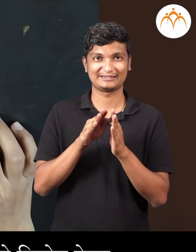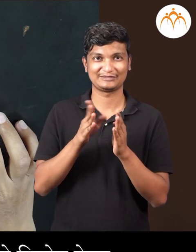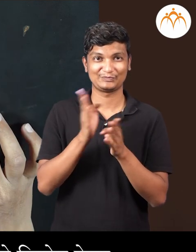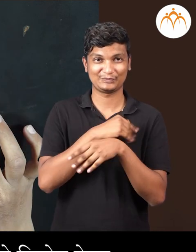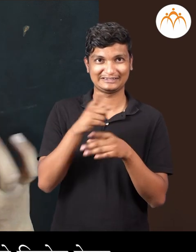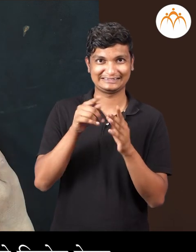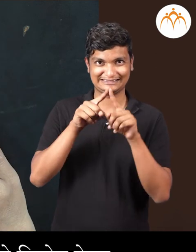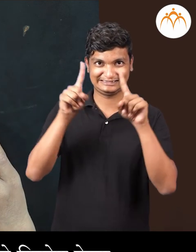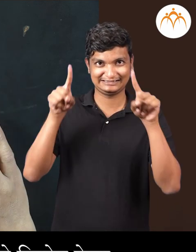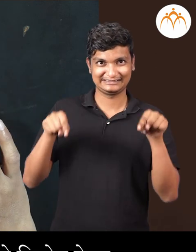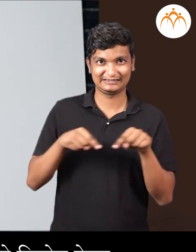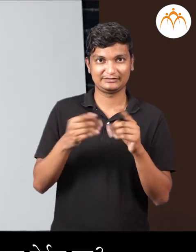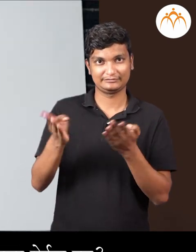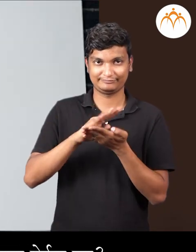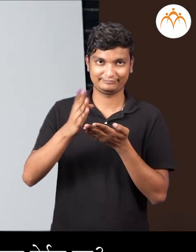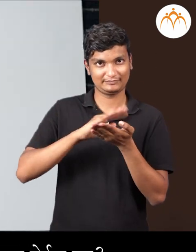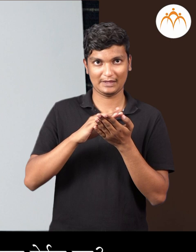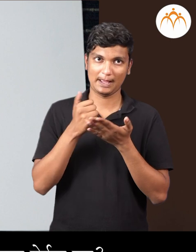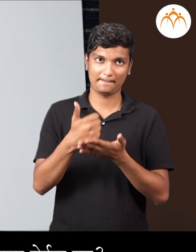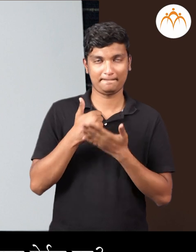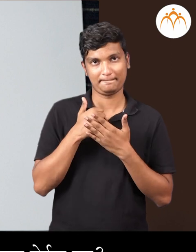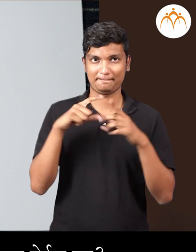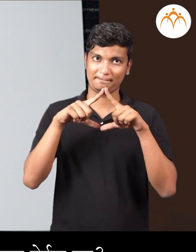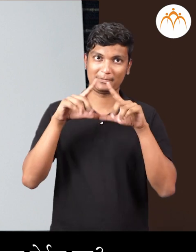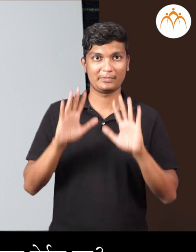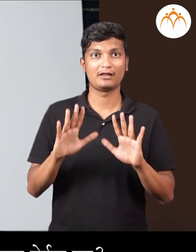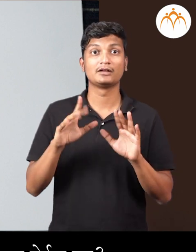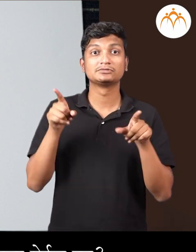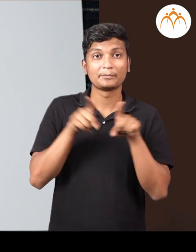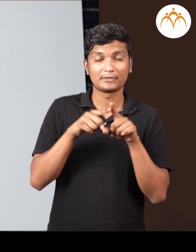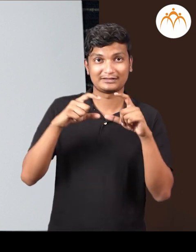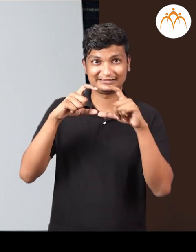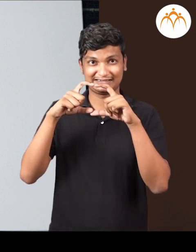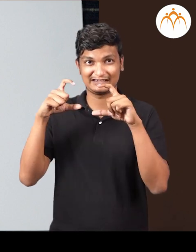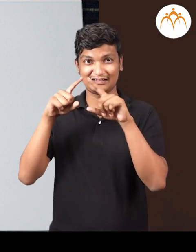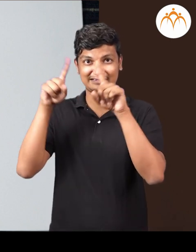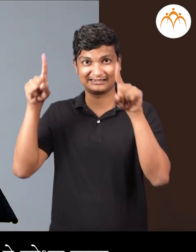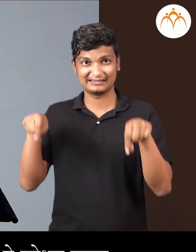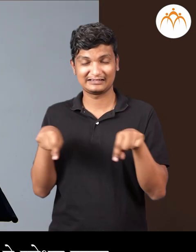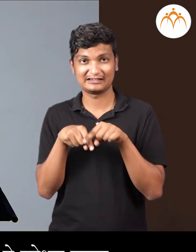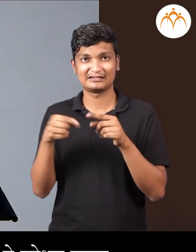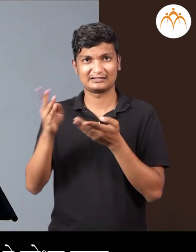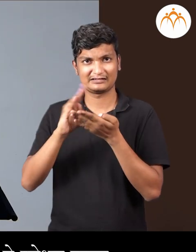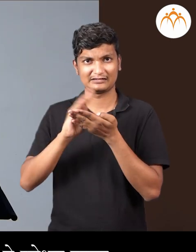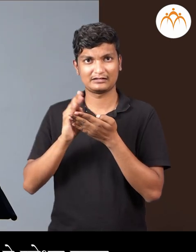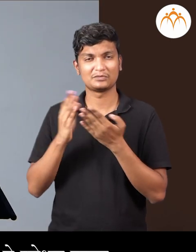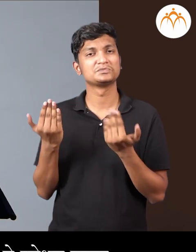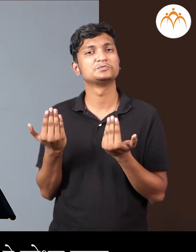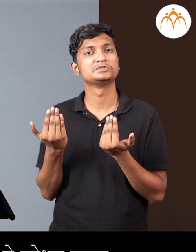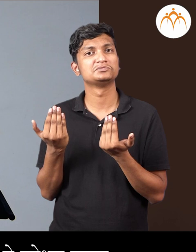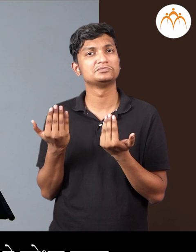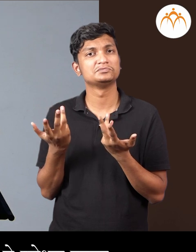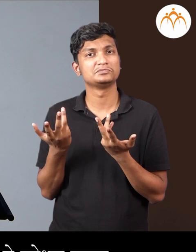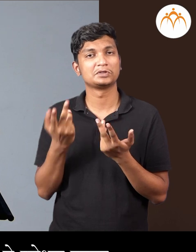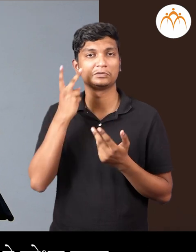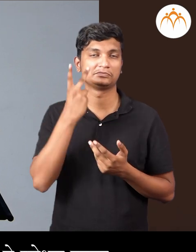घडी चा सायाने त्रिकोण केला, आयता कुरूती कागद घ्यून आसे करताईल का, प्रयत्न कराबर, या आकुरूती किती त्रिकोणा है,